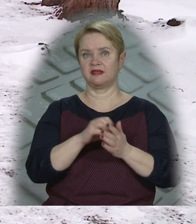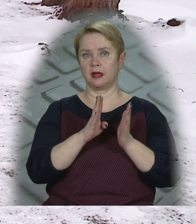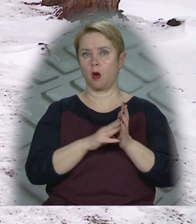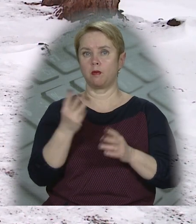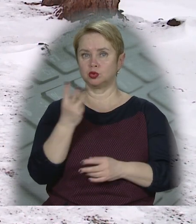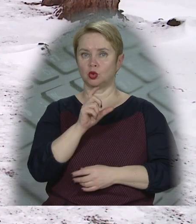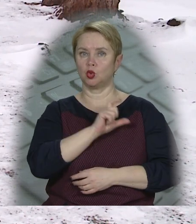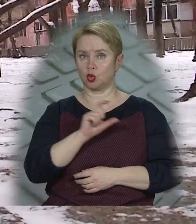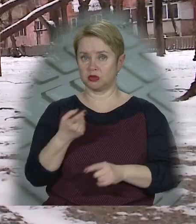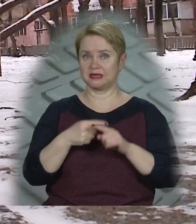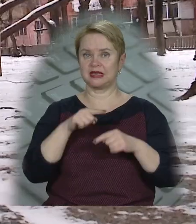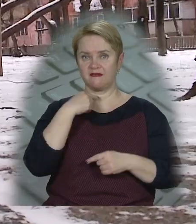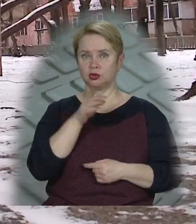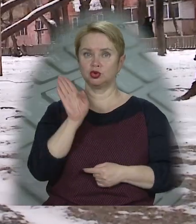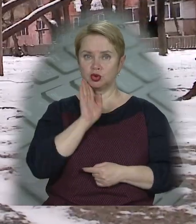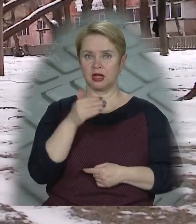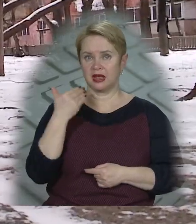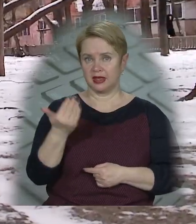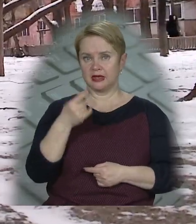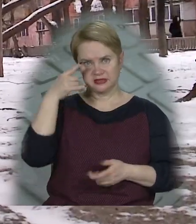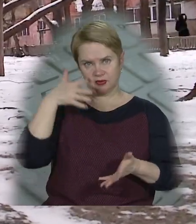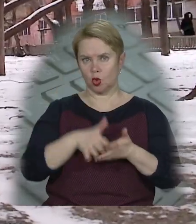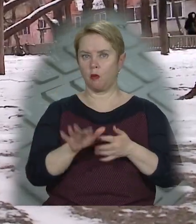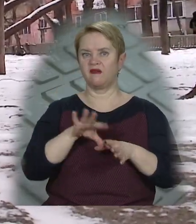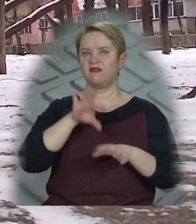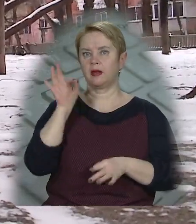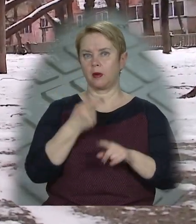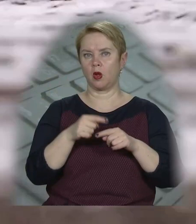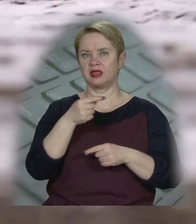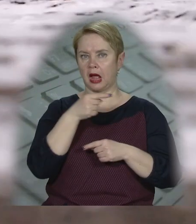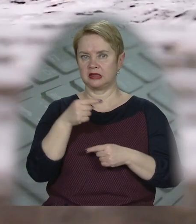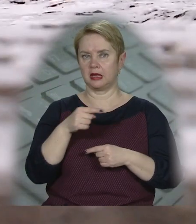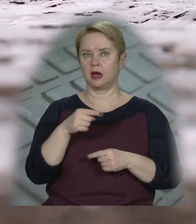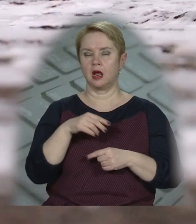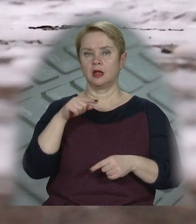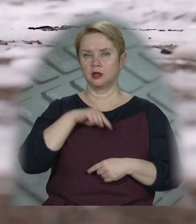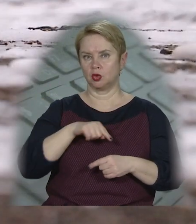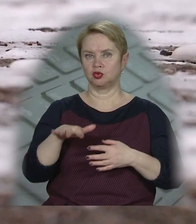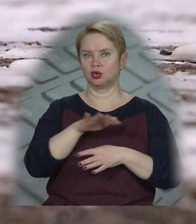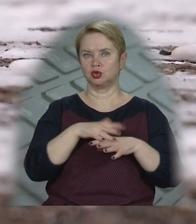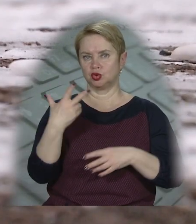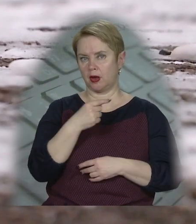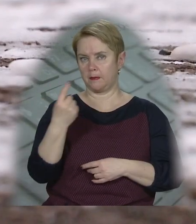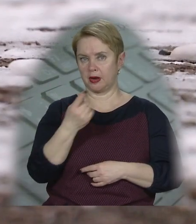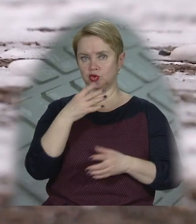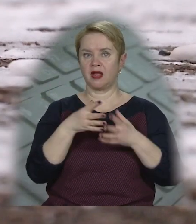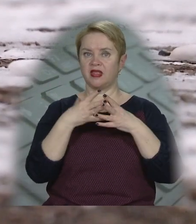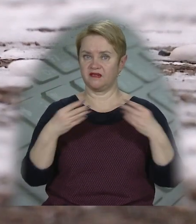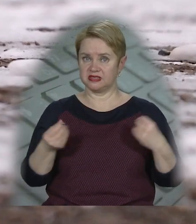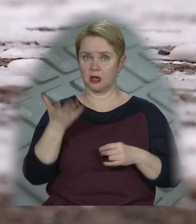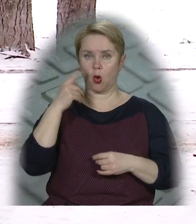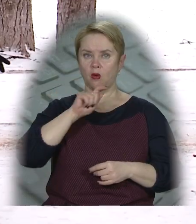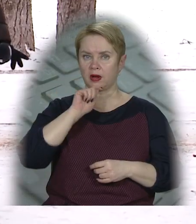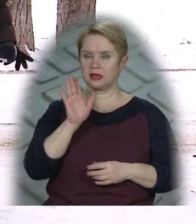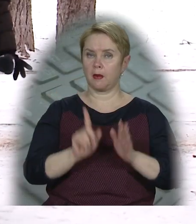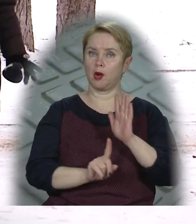ковіду бустерною дозою. Це, каже жінка, її свідомий вибір. Попри негативні настрої оточення, щепилася вперше ще навесні,